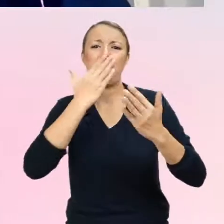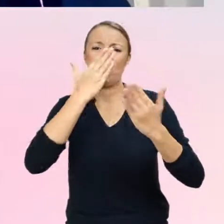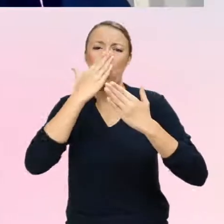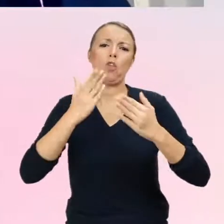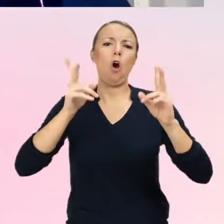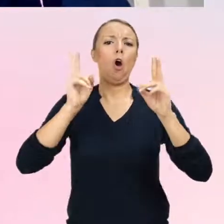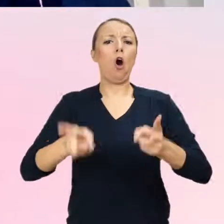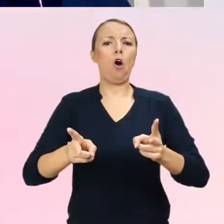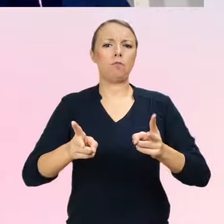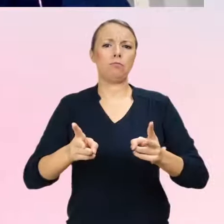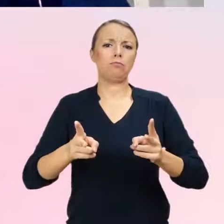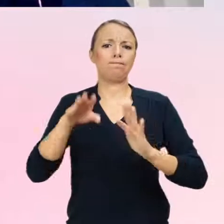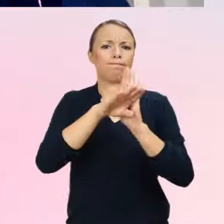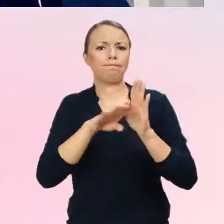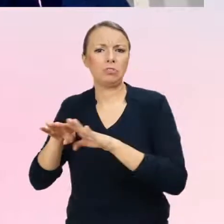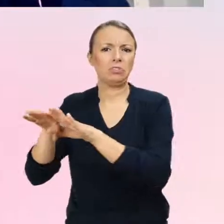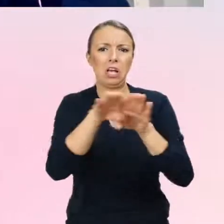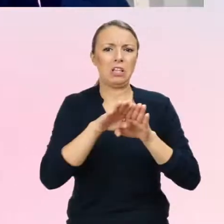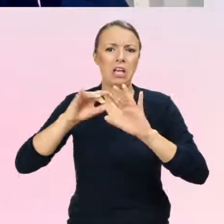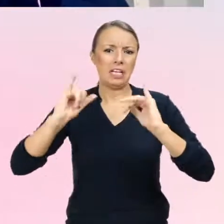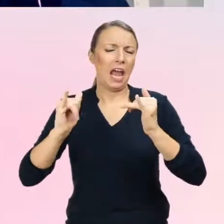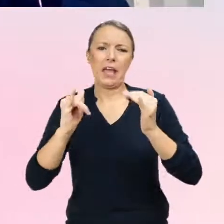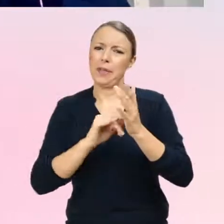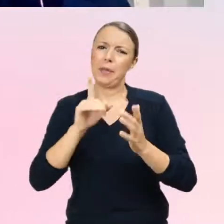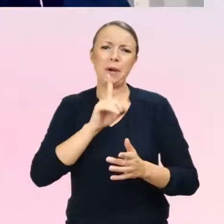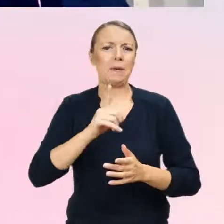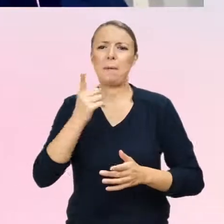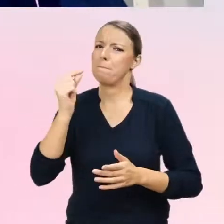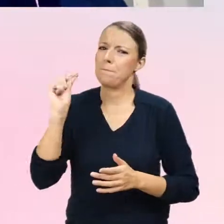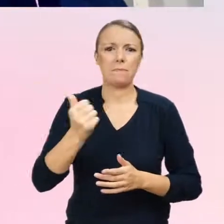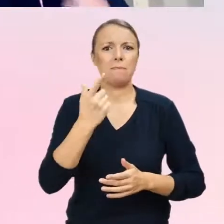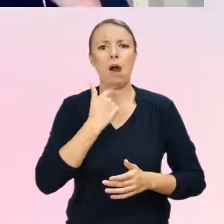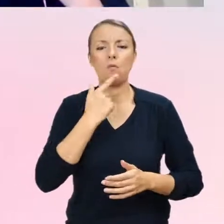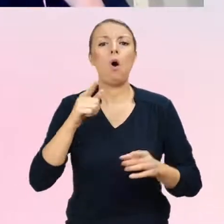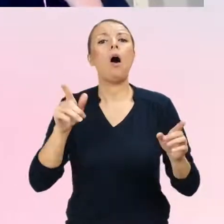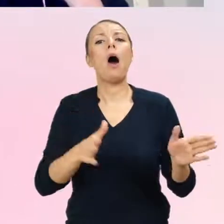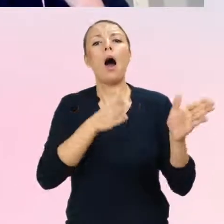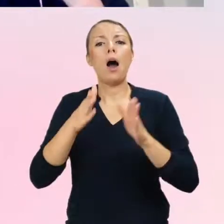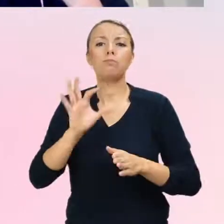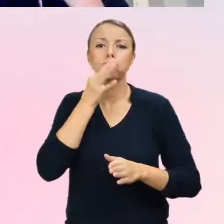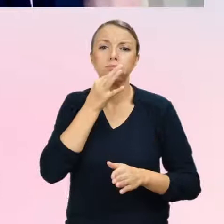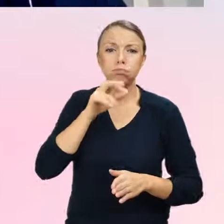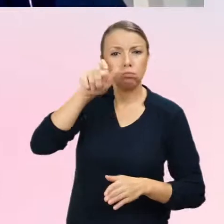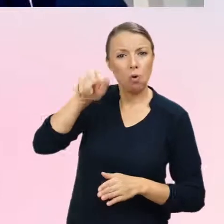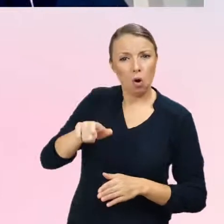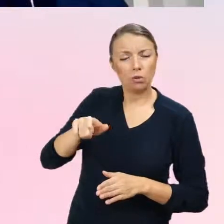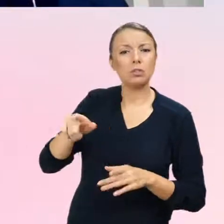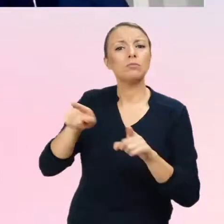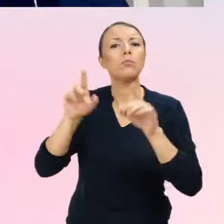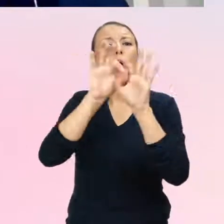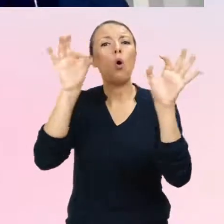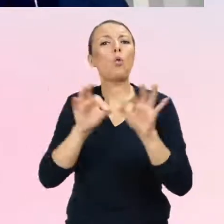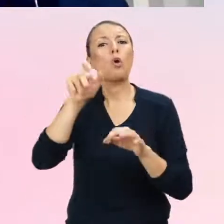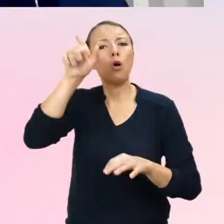jeśli chodzi o postępowanie wobec młodzieży i w ogóle u osób transpłciowych, to teraz znowu jesteśmy w takim